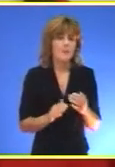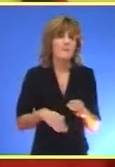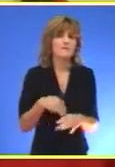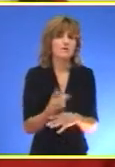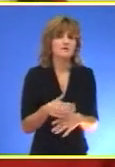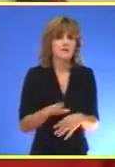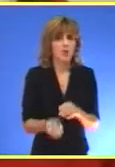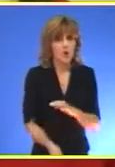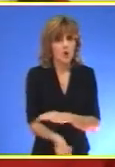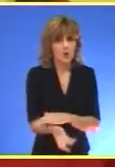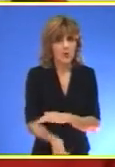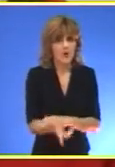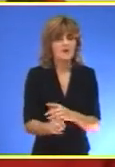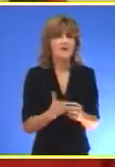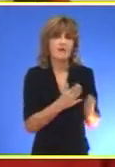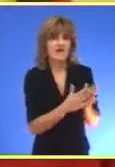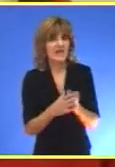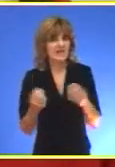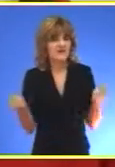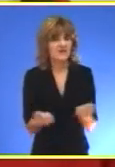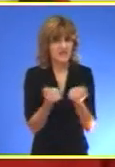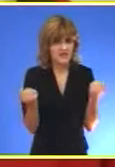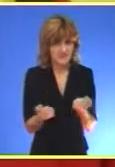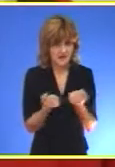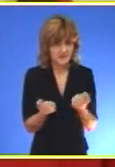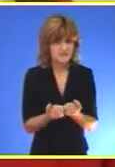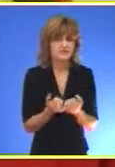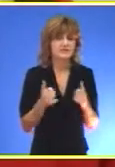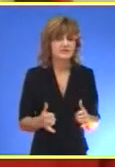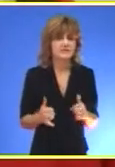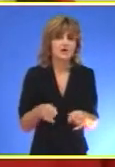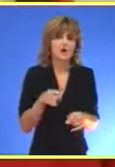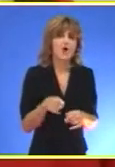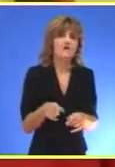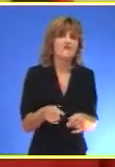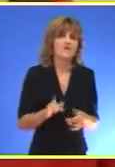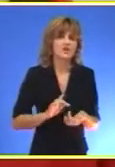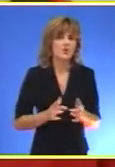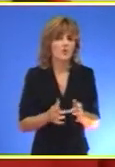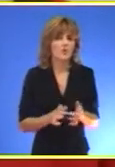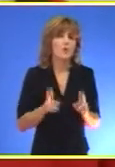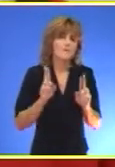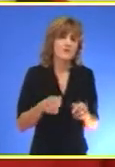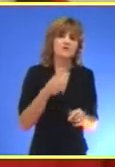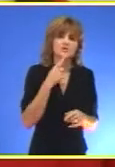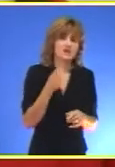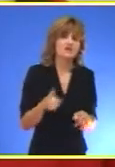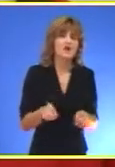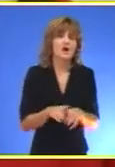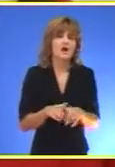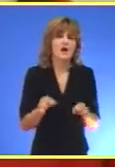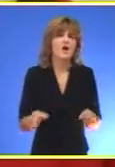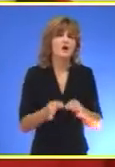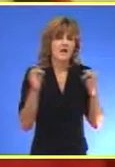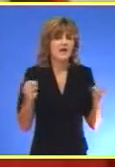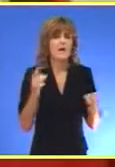kuglanu gdje su počeli redovni treninzi Sad ovaj turnir to je možete reći nekako generalna